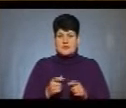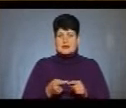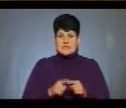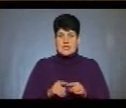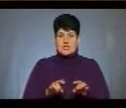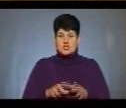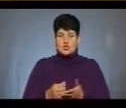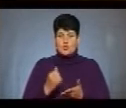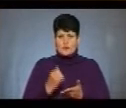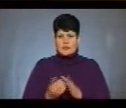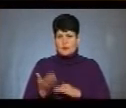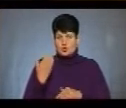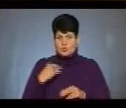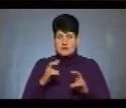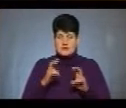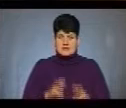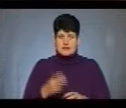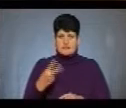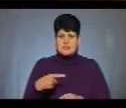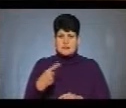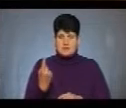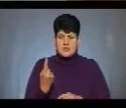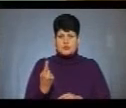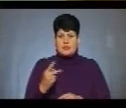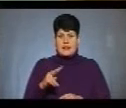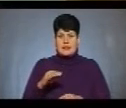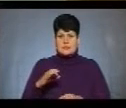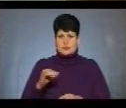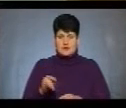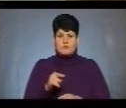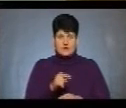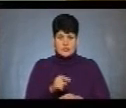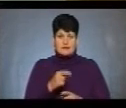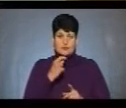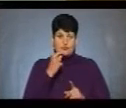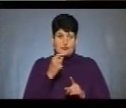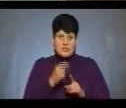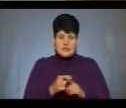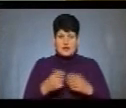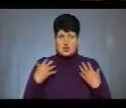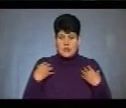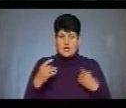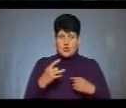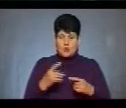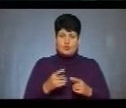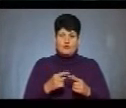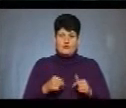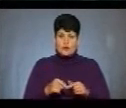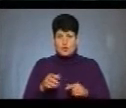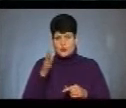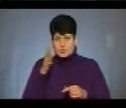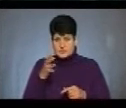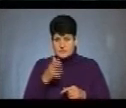минулому судовому засіданні 21 листопада суддя Андрій Баранюк. Вони, за словами відповідачки начальниці районного відділу освіти Любові